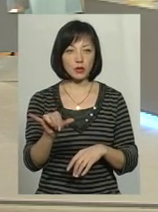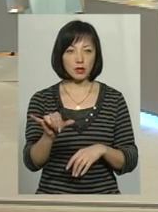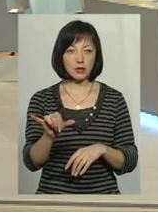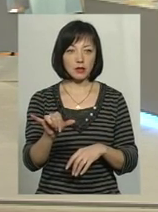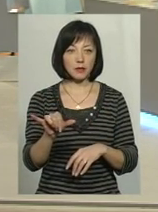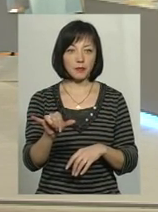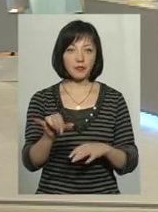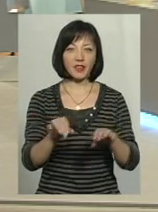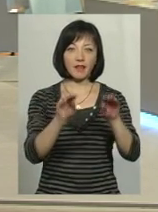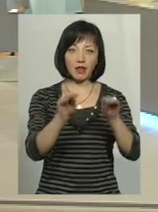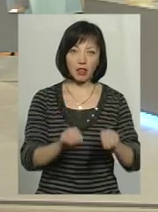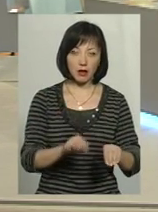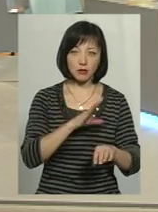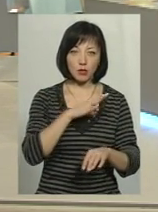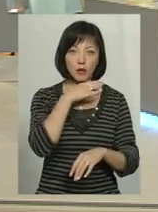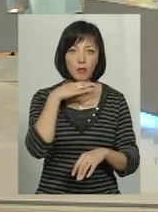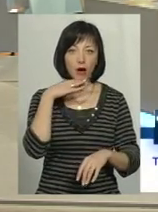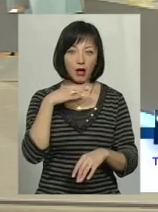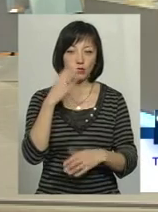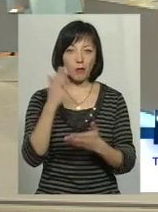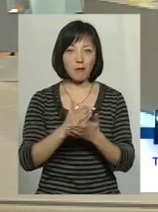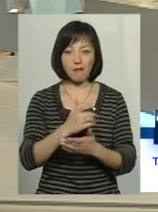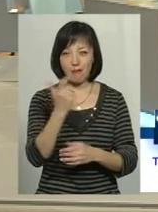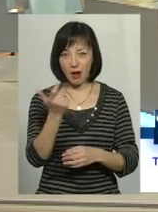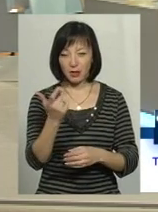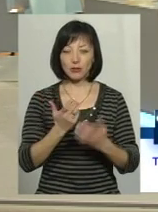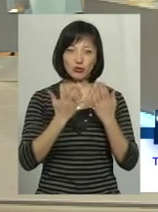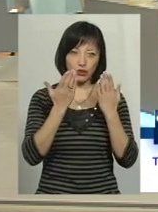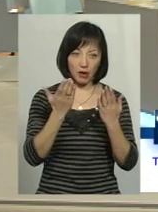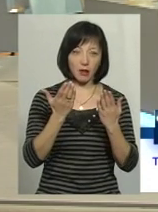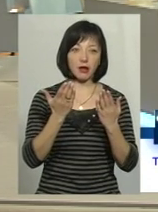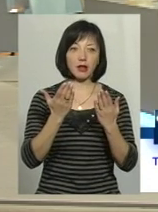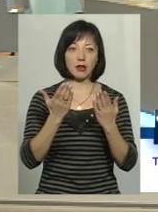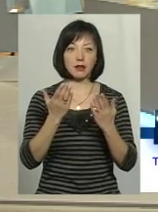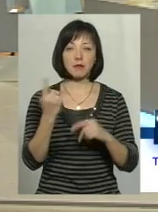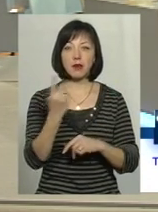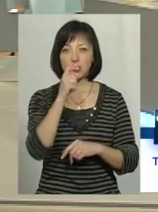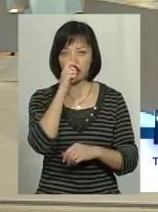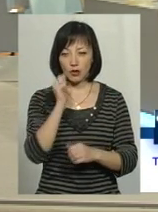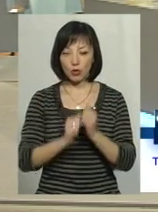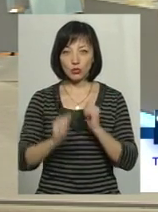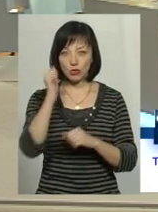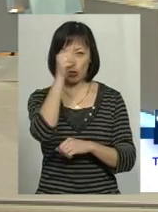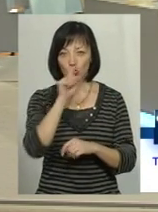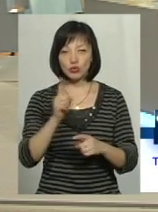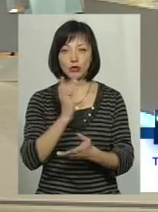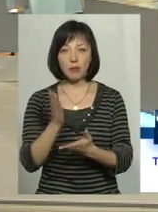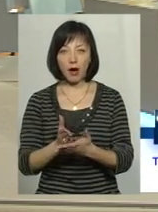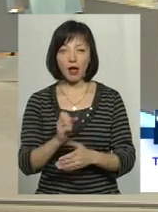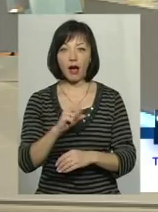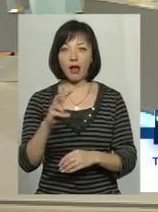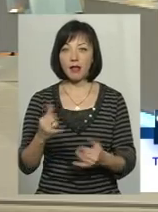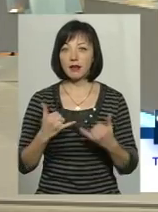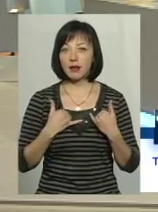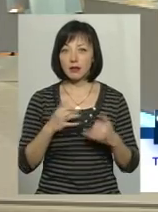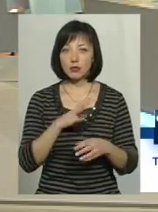звичайно, в декларації було багато майна. Ми всі читали після 1 квітня кожного року, хто що має. Але для